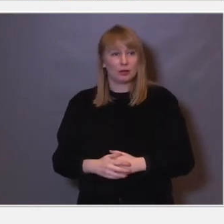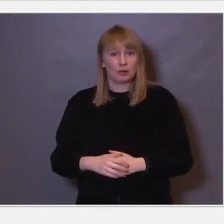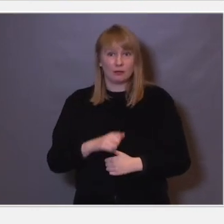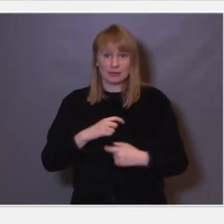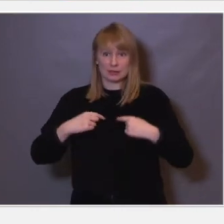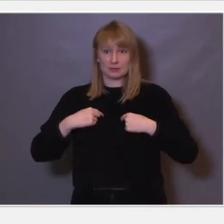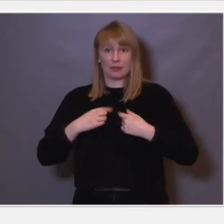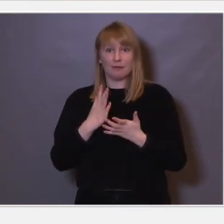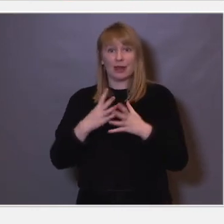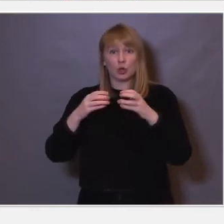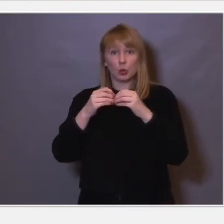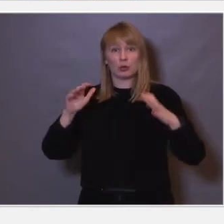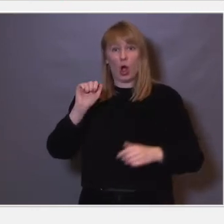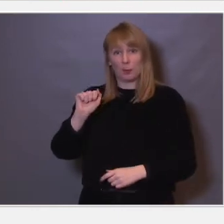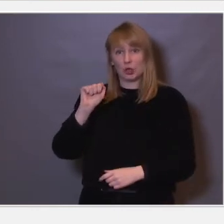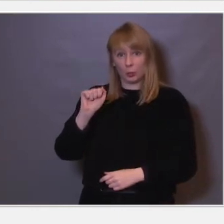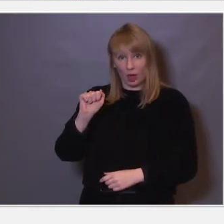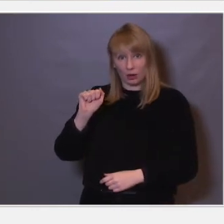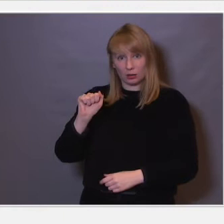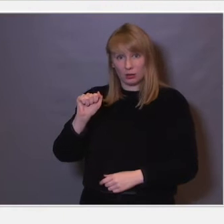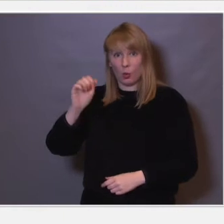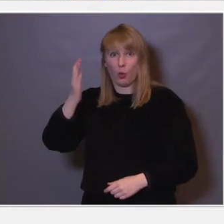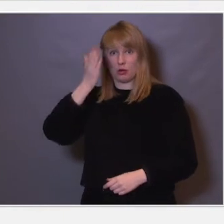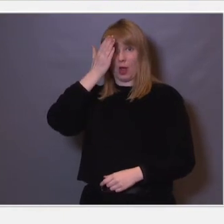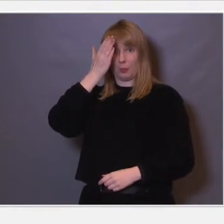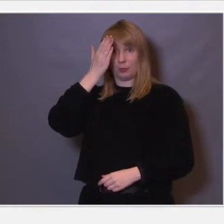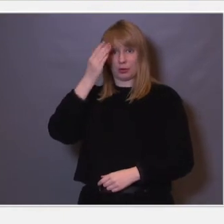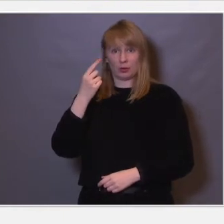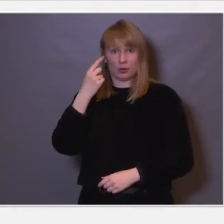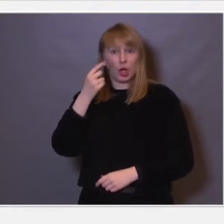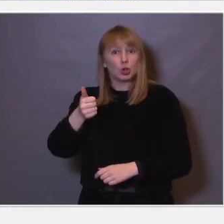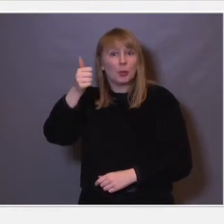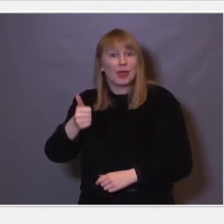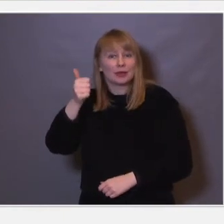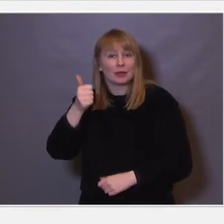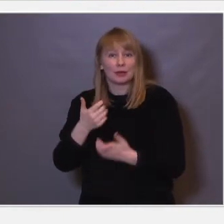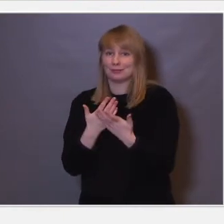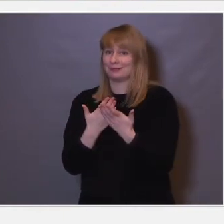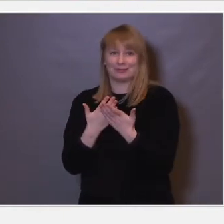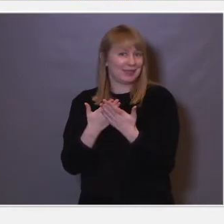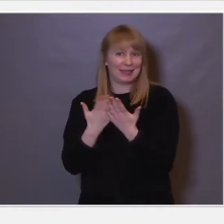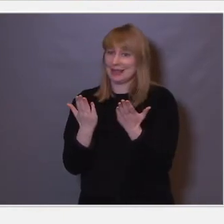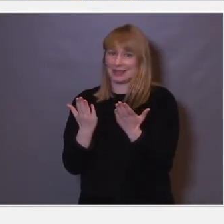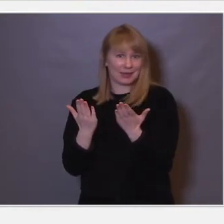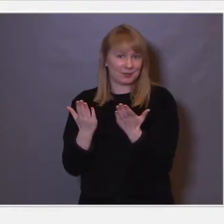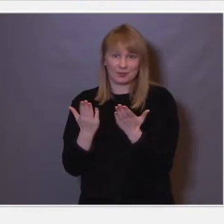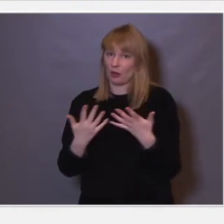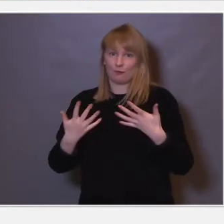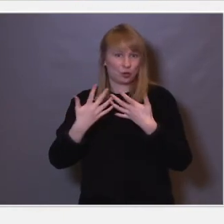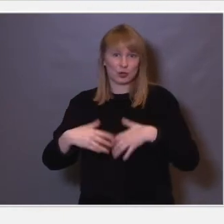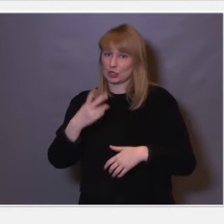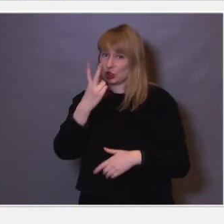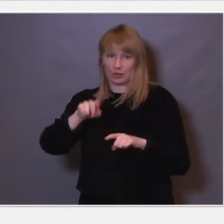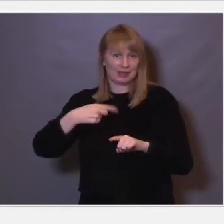utviklet en amblyopia, og så hadde jeg fått et lapp på det øyet som da var dominerende, så ville jeg ikke klare å få et funksjonelt